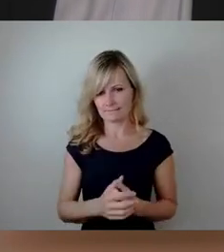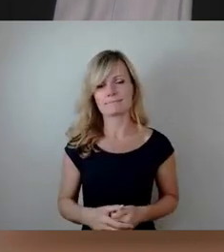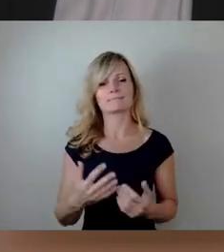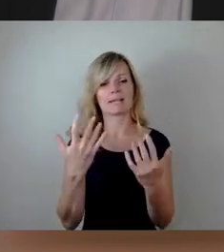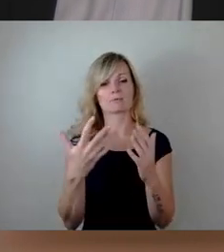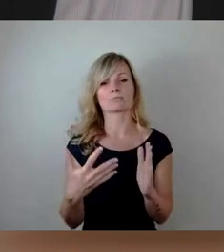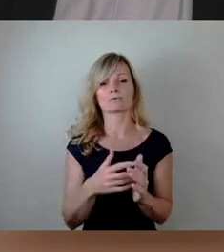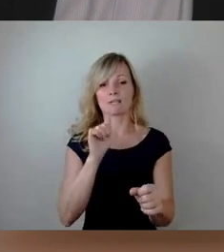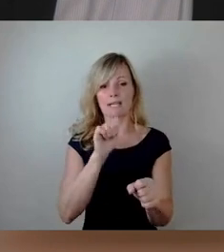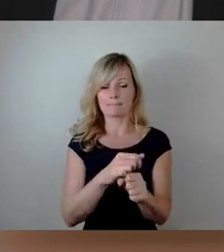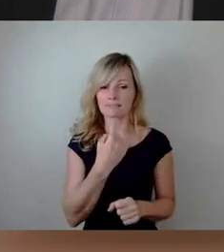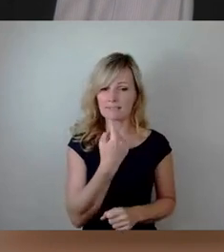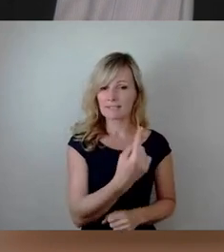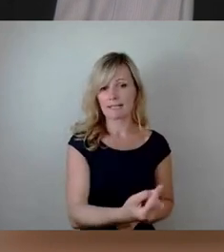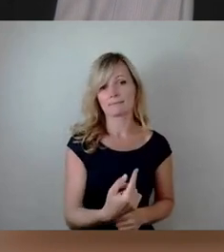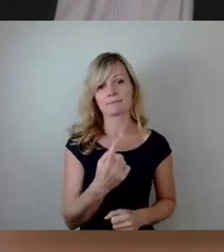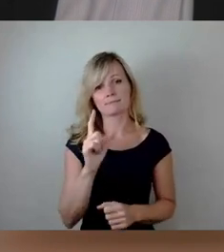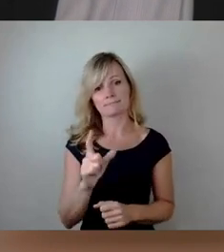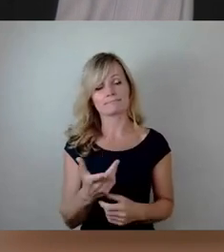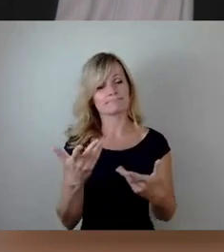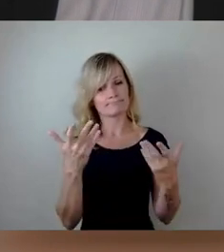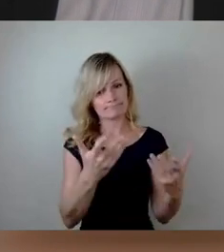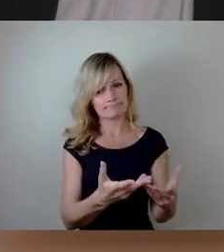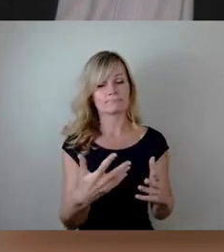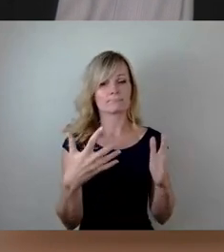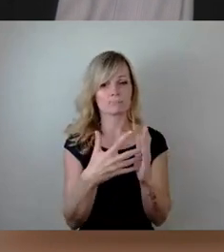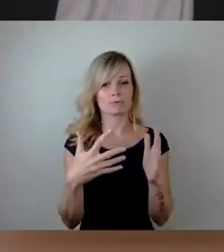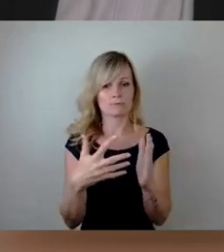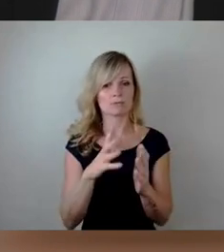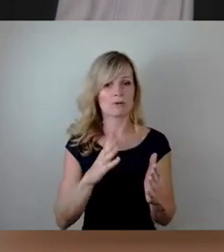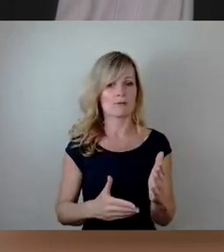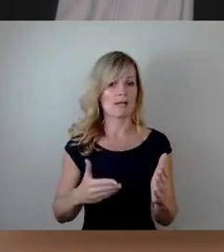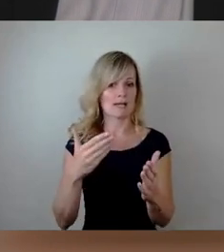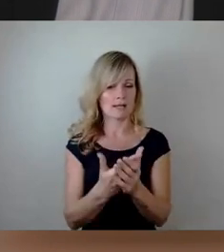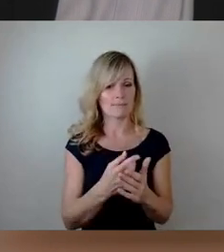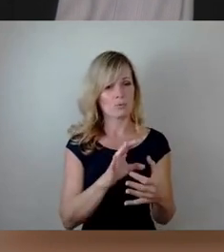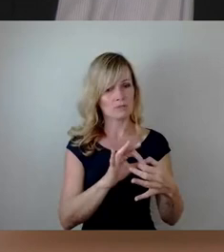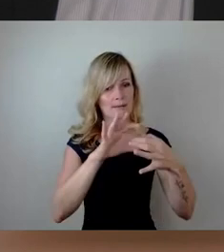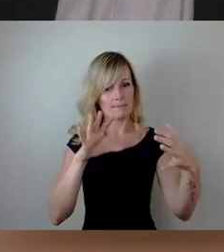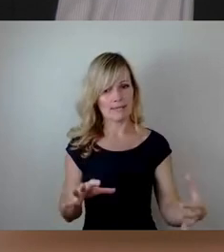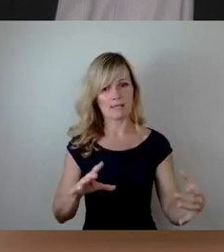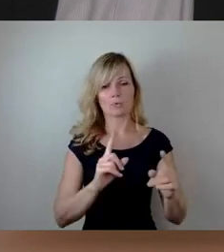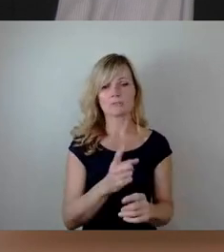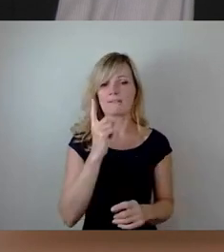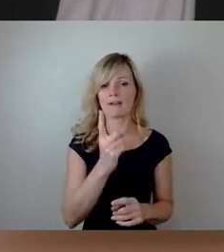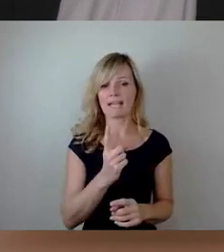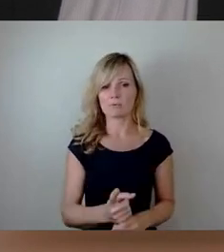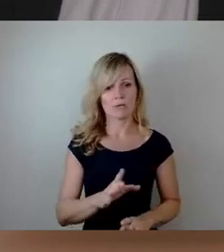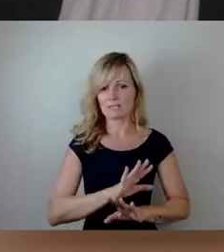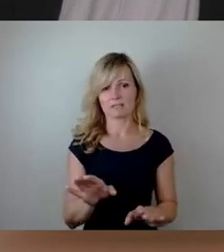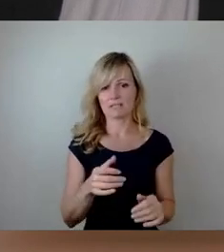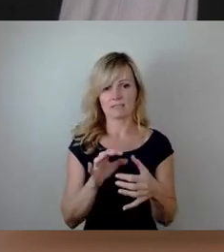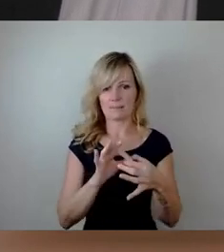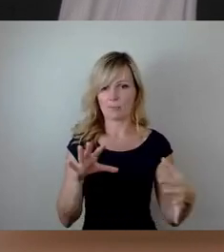bei der Erfüllung des ihm zugewiesenen Prüfungsaufgaben unabhängig und an Weisungen nicht gebunden. Auch das